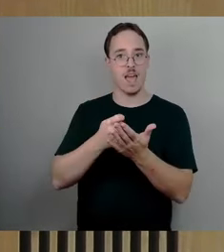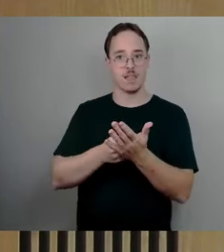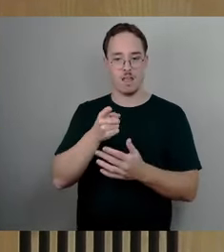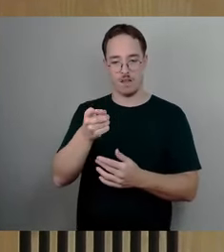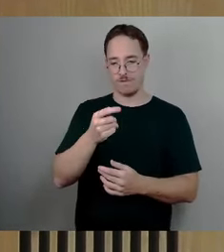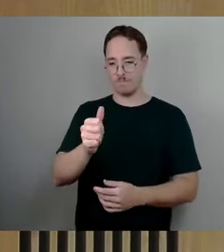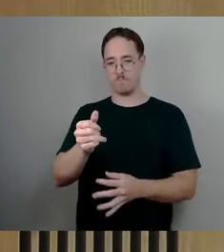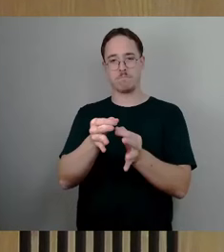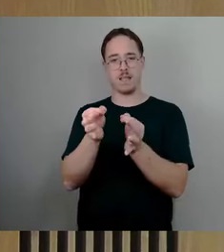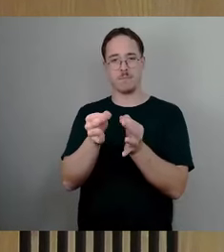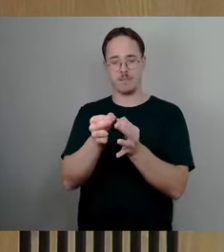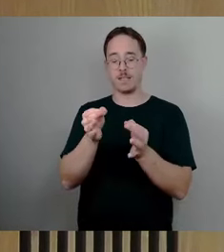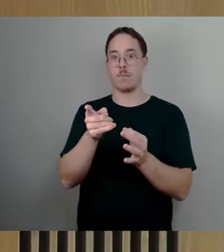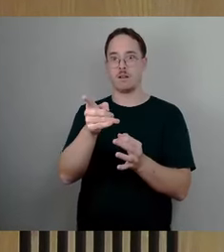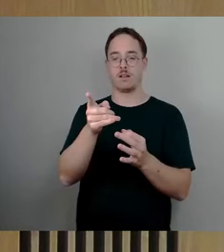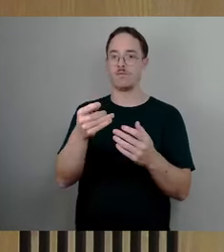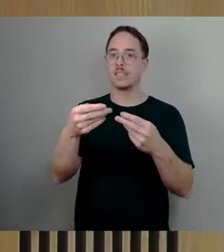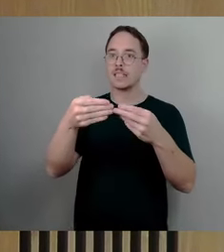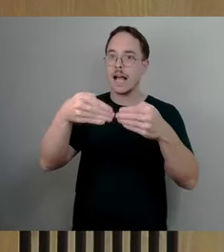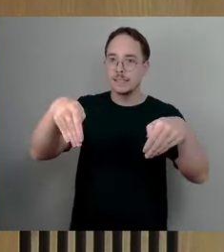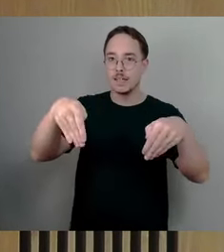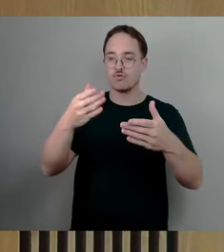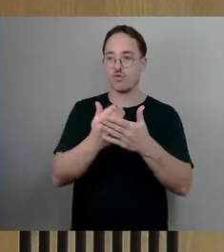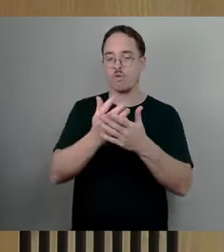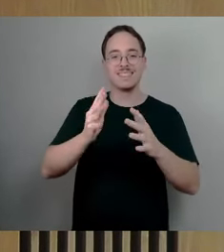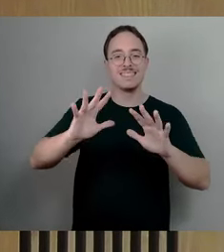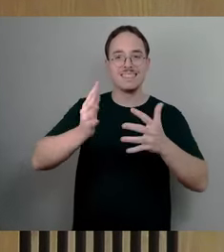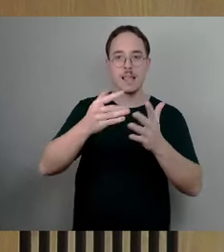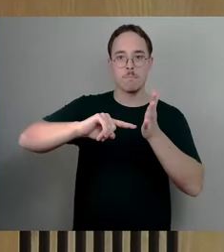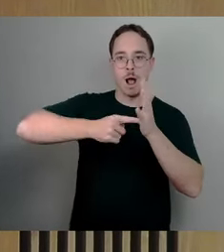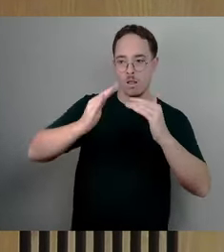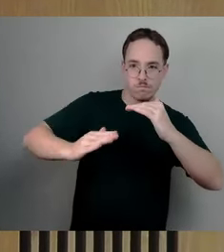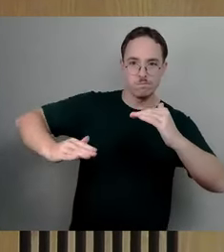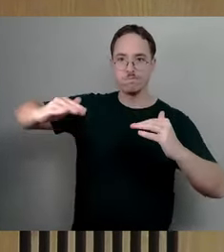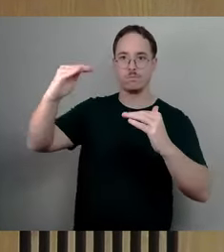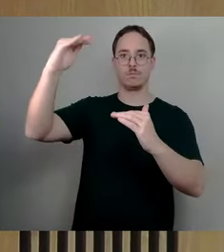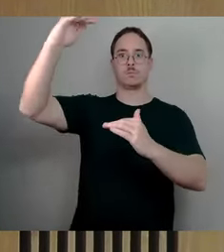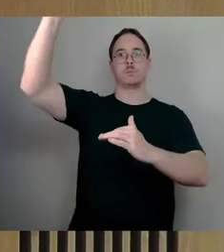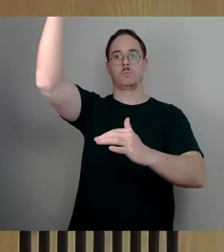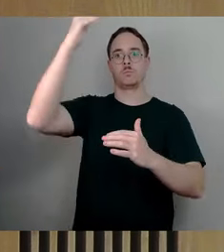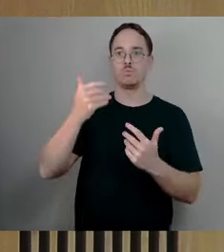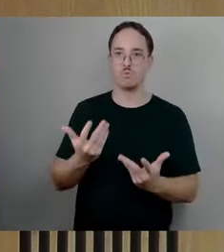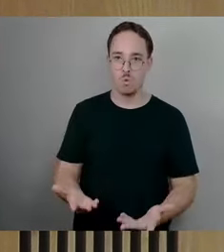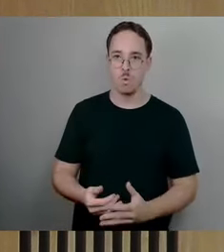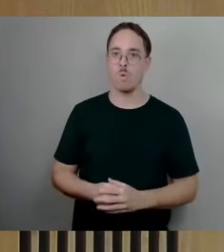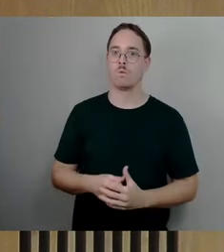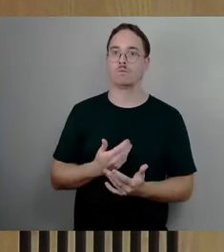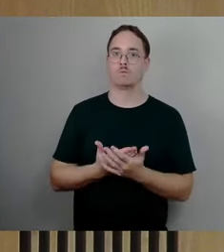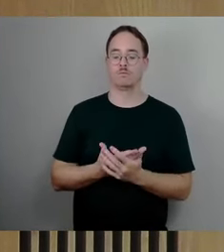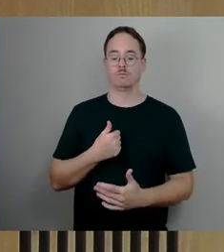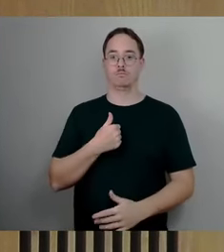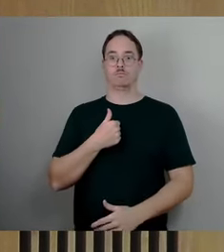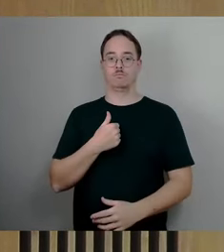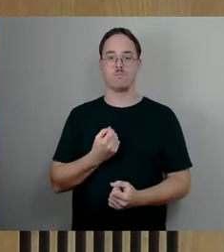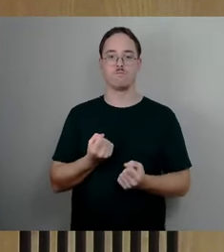ist in diesem Gutachten zu lesen, dass die fortgeschrittene Korrosion als sehr kritisch zu betrachten sei und auch der Bewährungsstahl